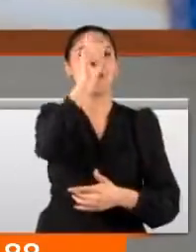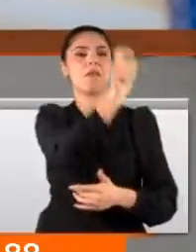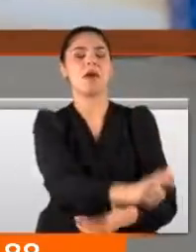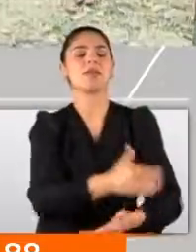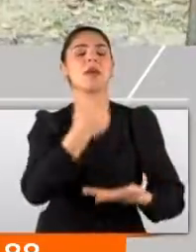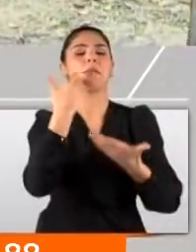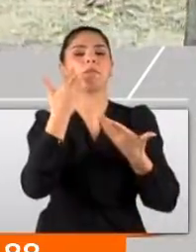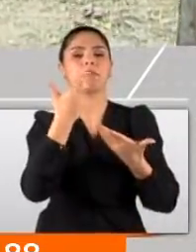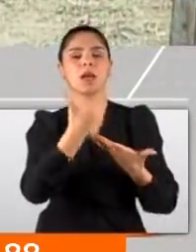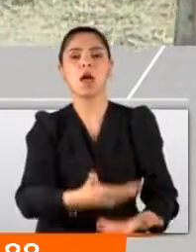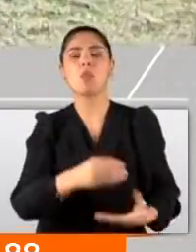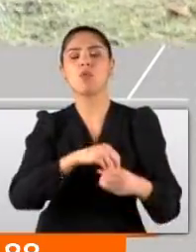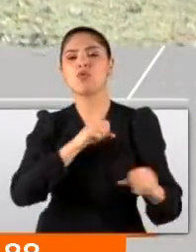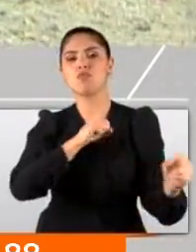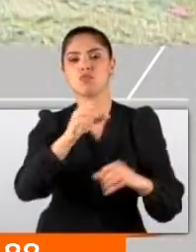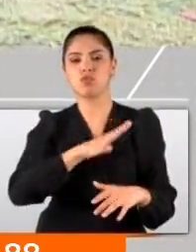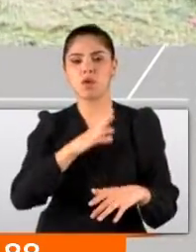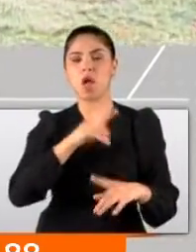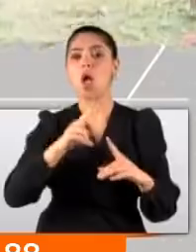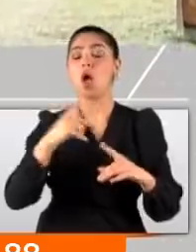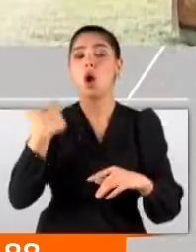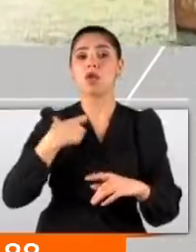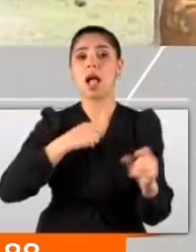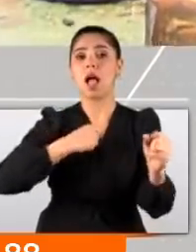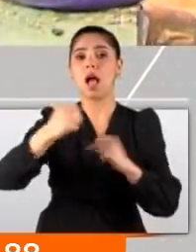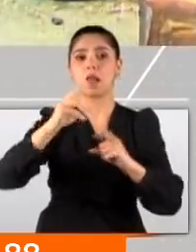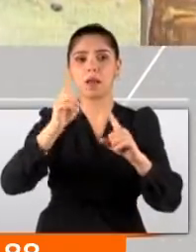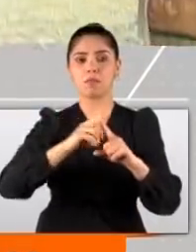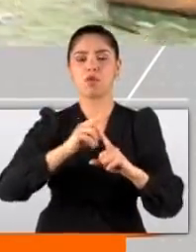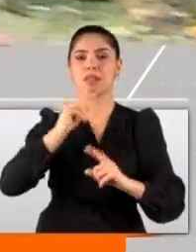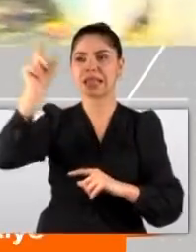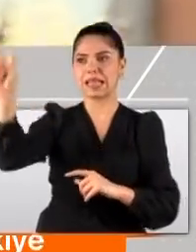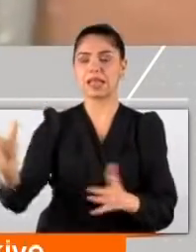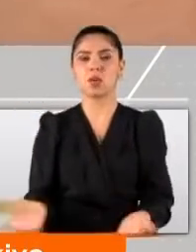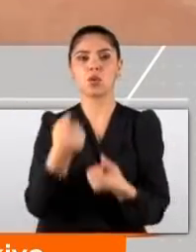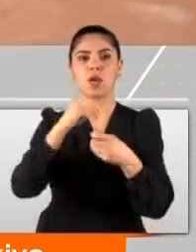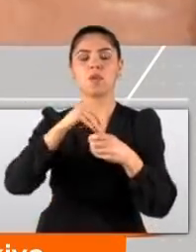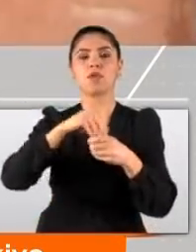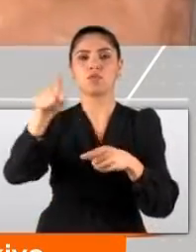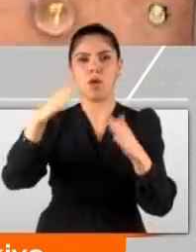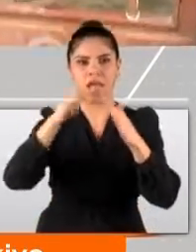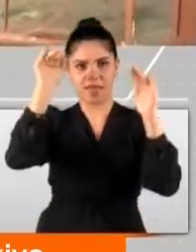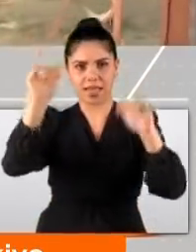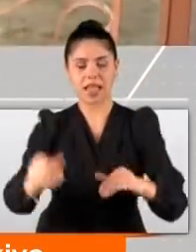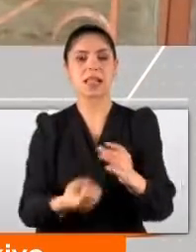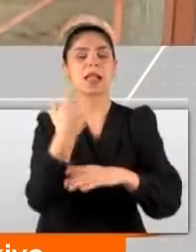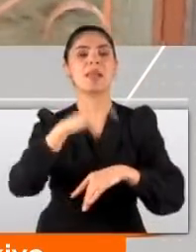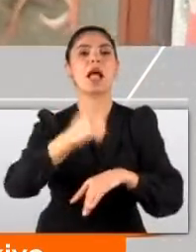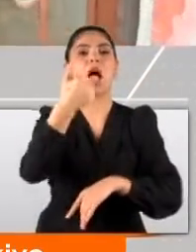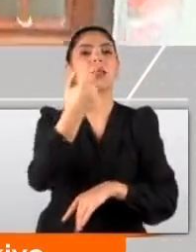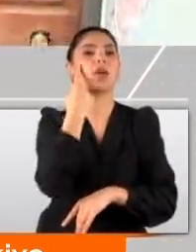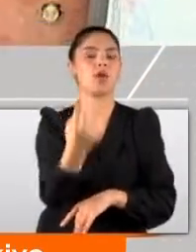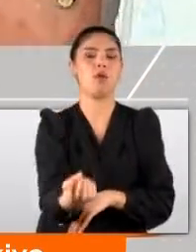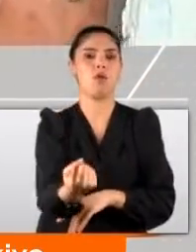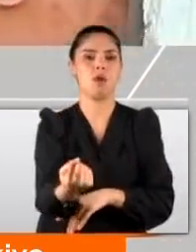etmeye çalıştı. Özel harekat polisi rehin alınan kadını kurtarmak için buraya eve geldiğinde saatler sabah 6'yı